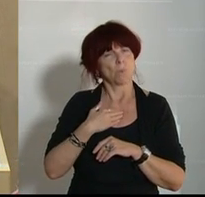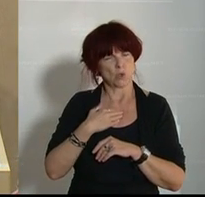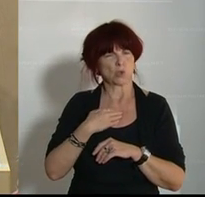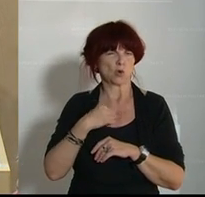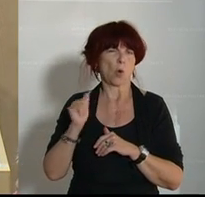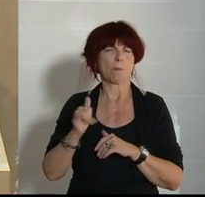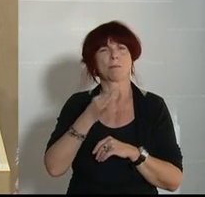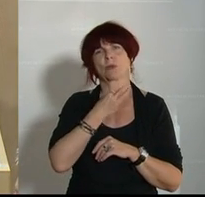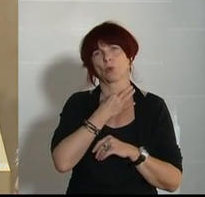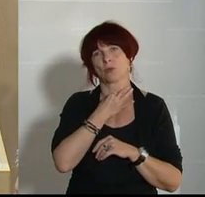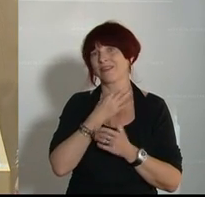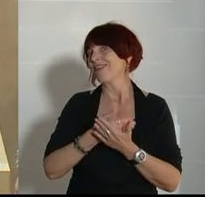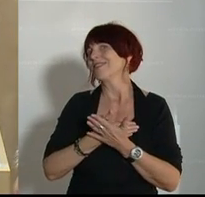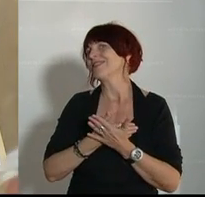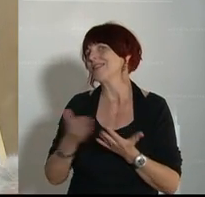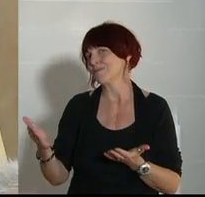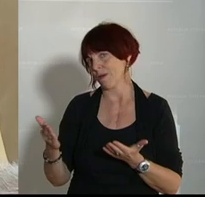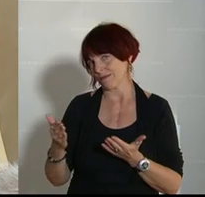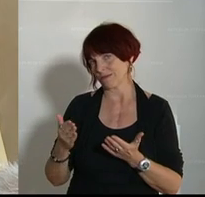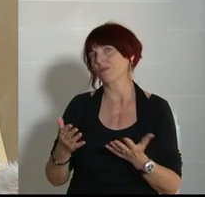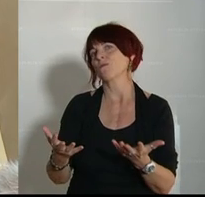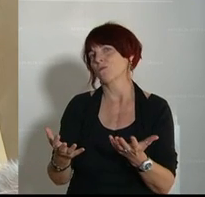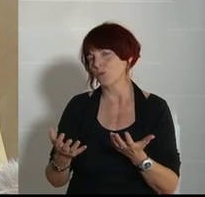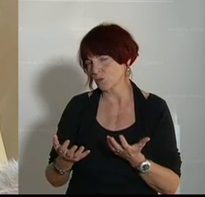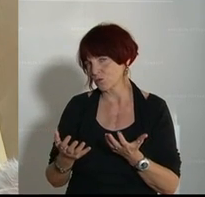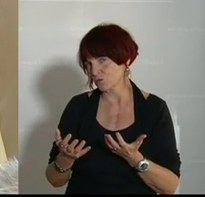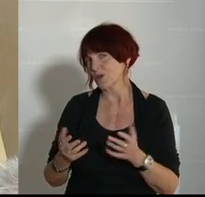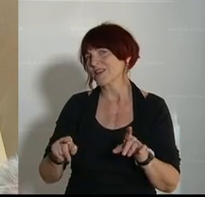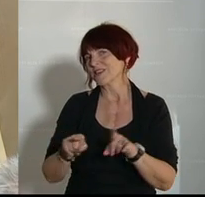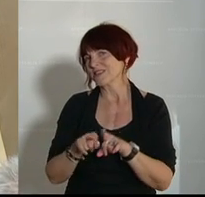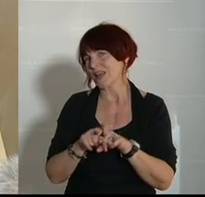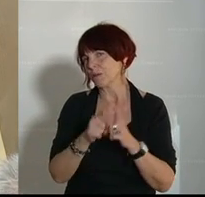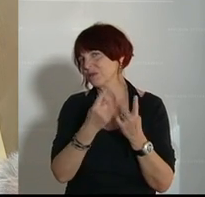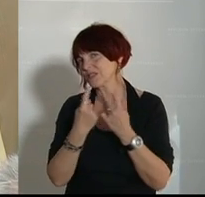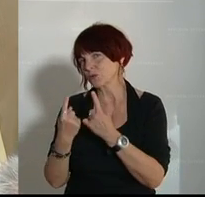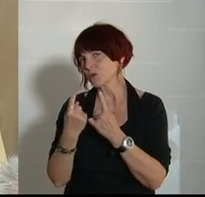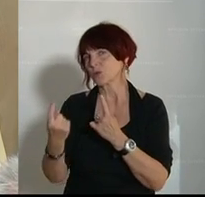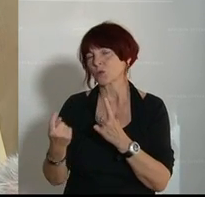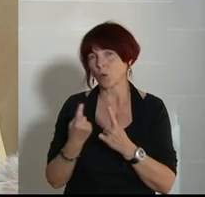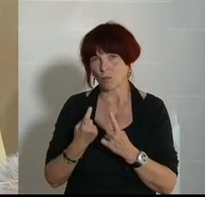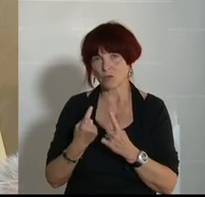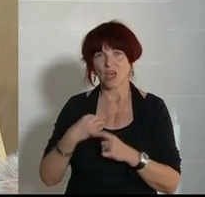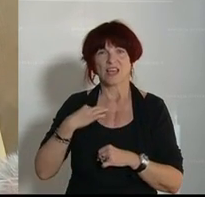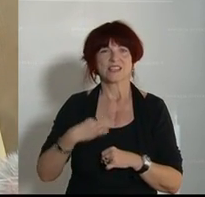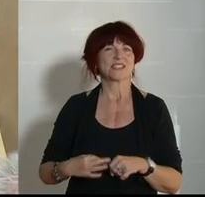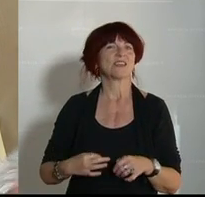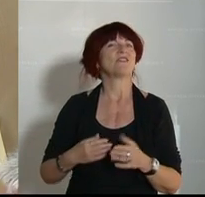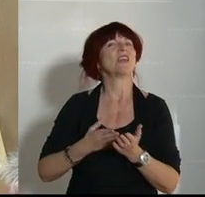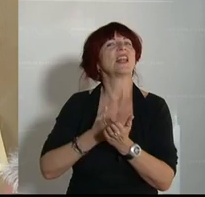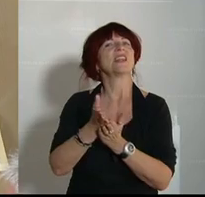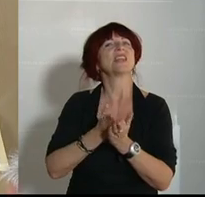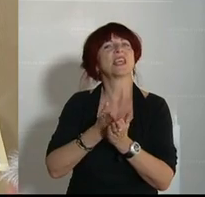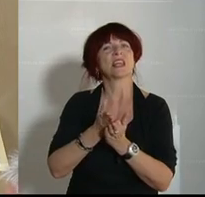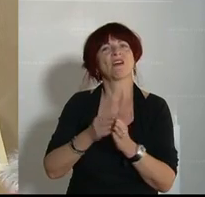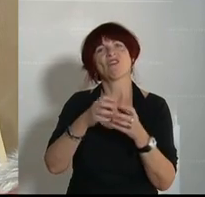einig. Es wünscht sich keiner, dass wir jemals wieder in eine Situation kämen, wo wir Zivildiener verlängern müssen oder den außerordentlichen